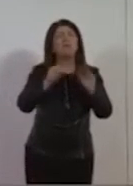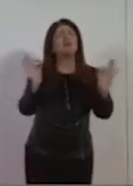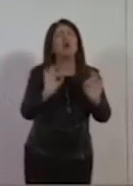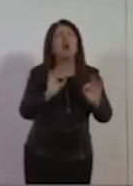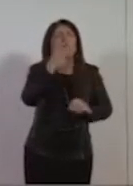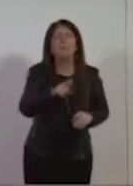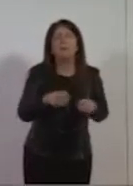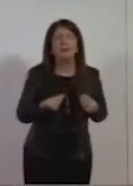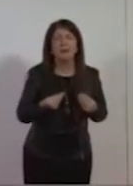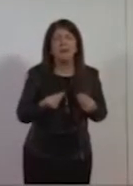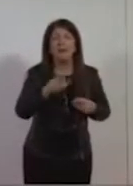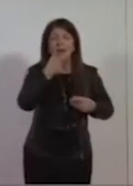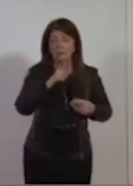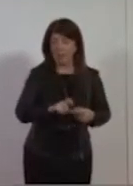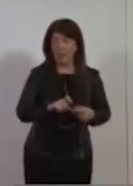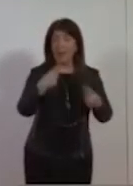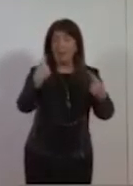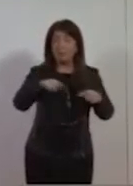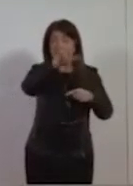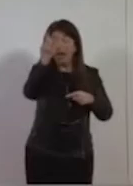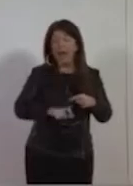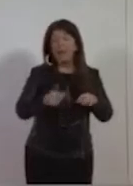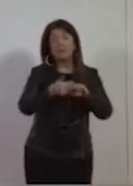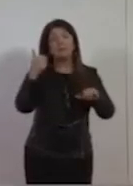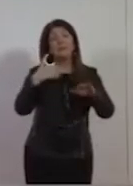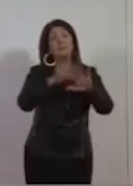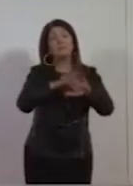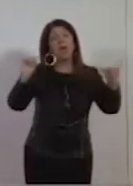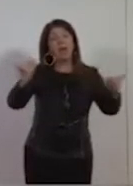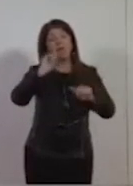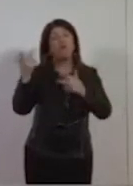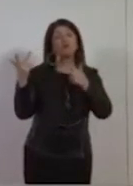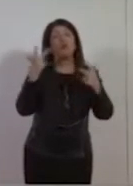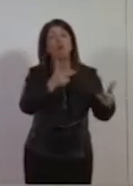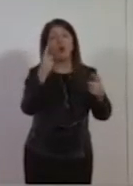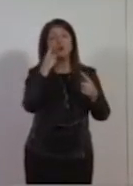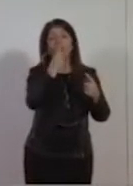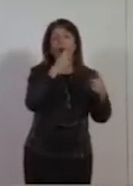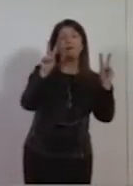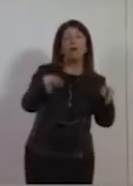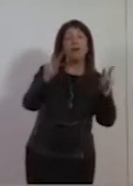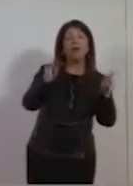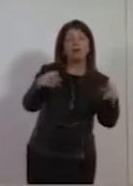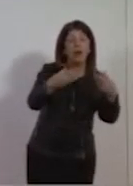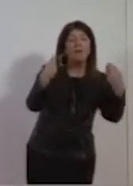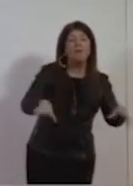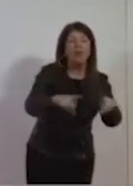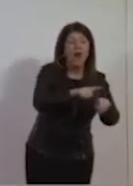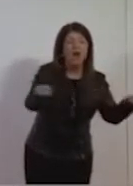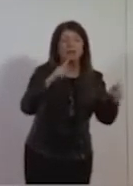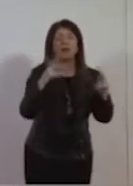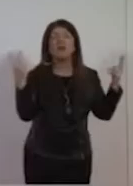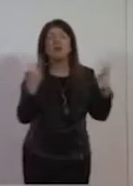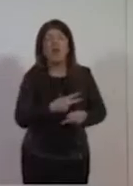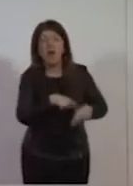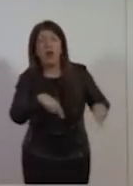questo Paese non ha voluto guardare negli occhi la sua realtà. La povertà era presente in questa Italia, ma chi ha